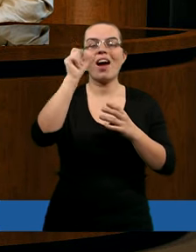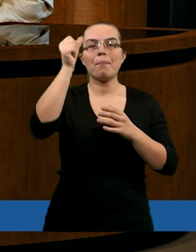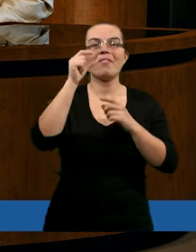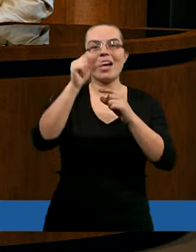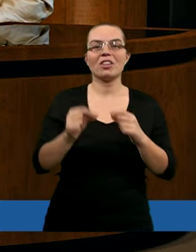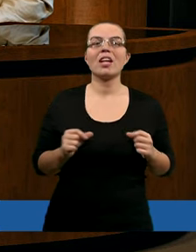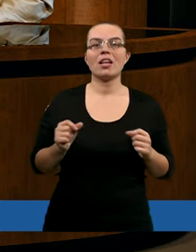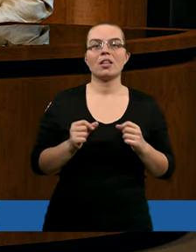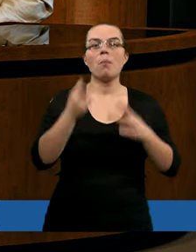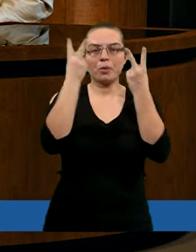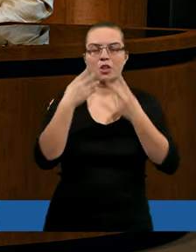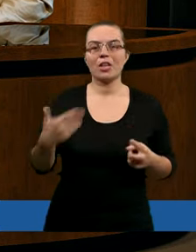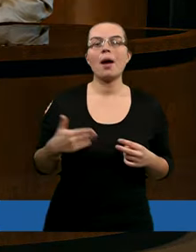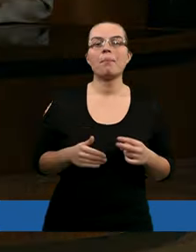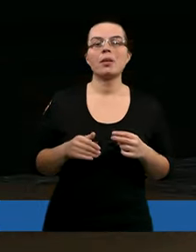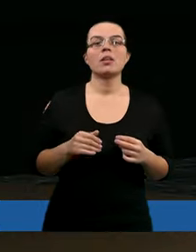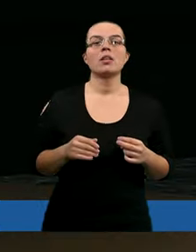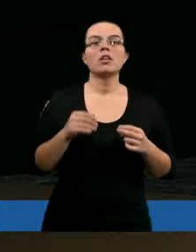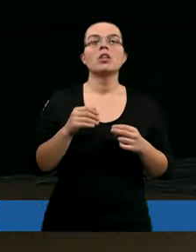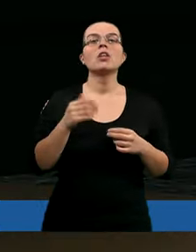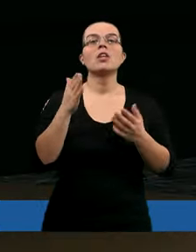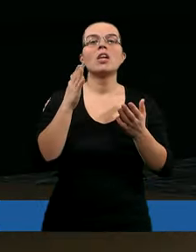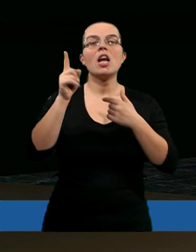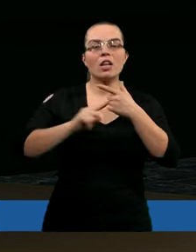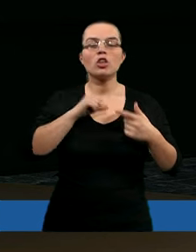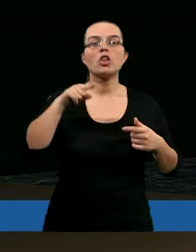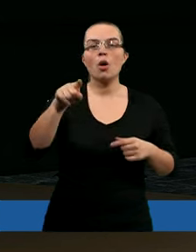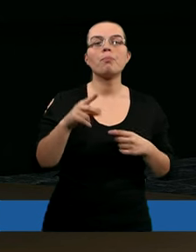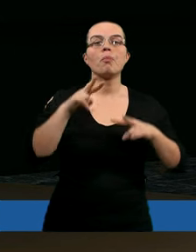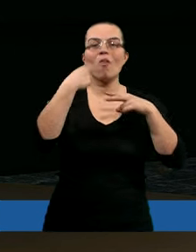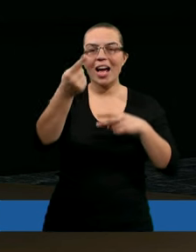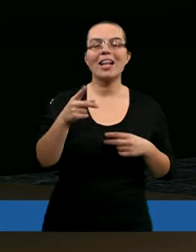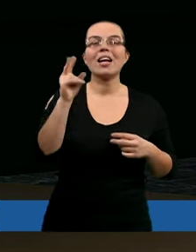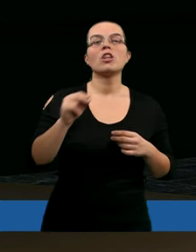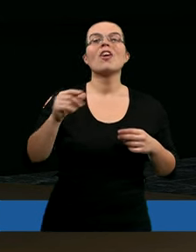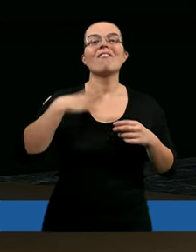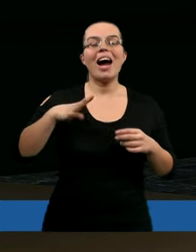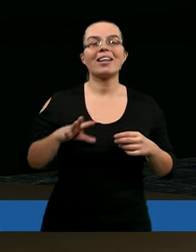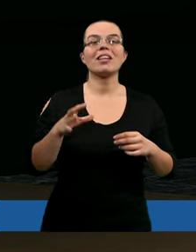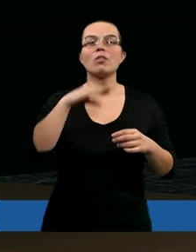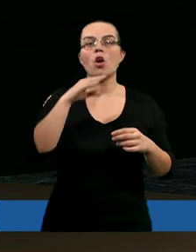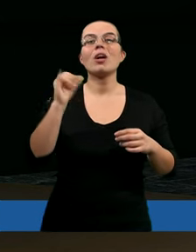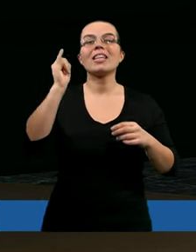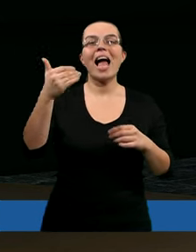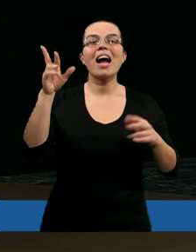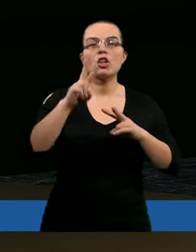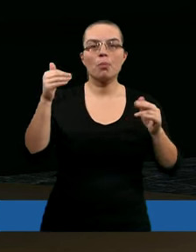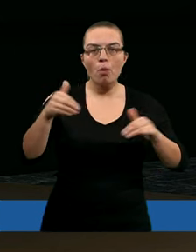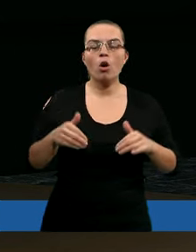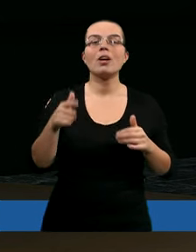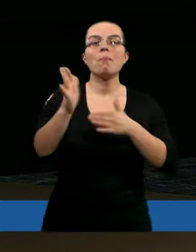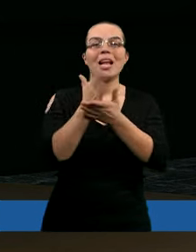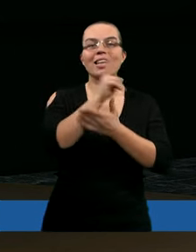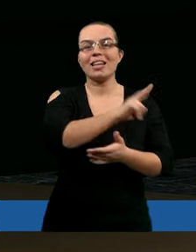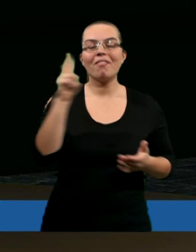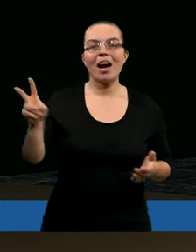wersety przeczytam. A jeśli się o Chrystusie opowiada, że został zmartwychwstany, jakże mogą mówić niektórzy